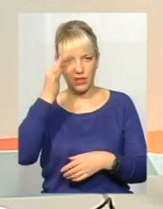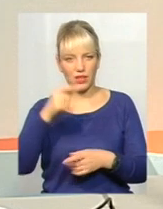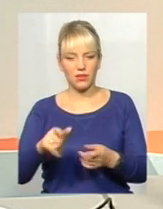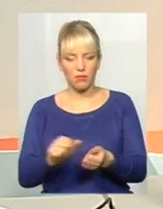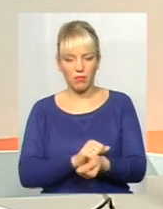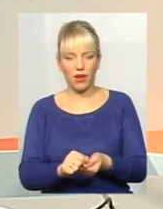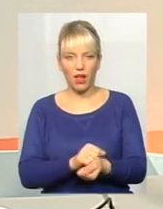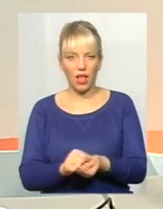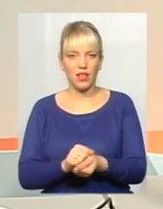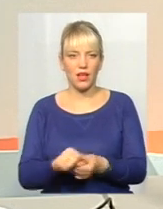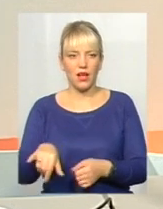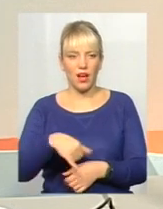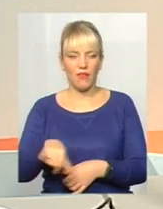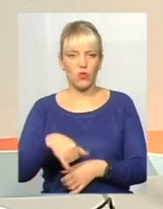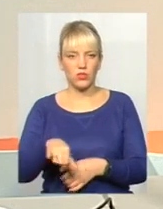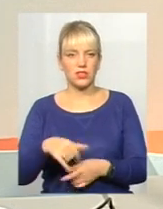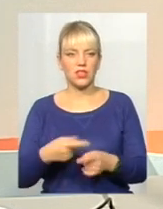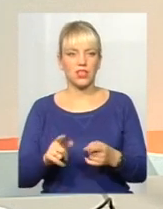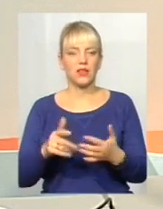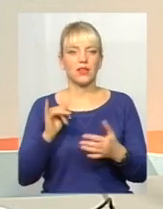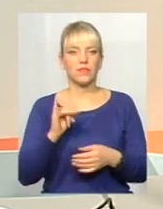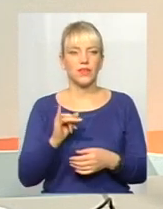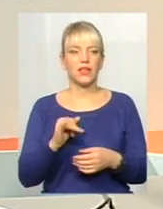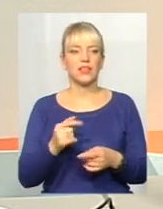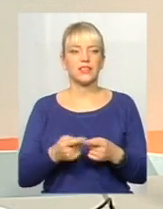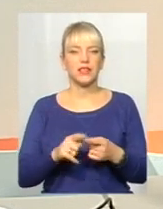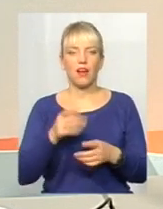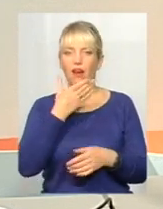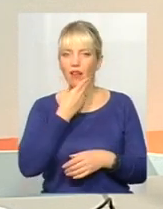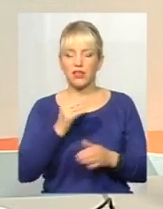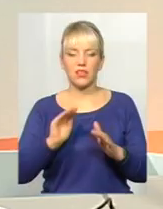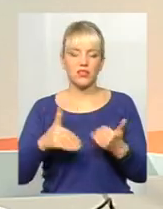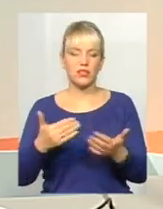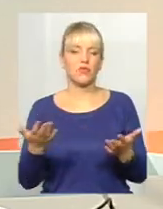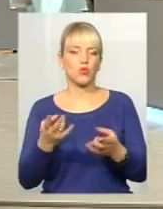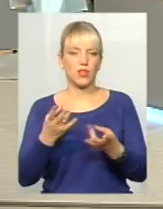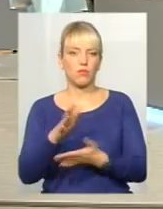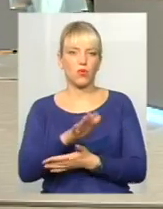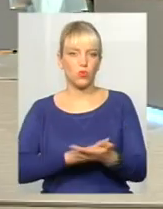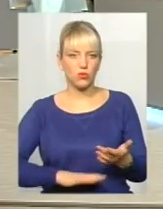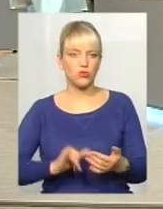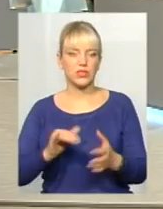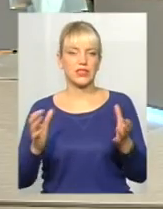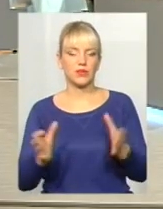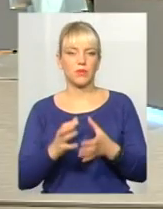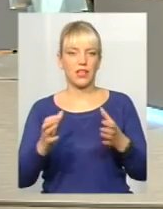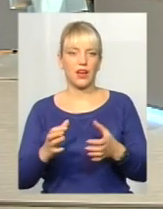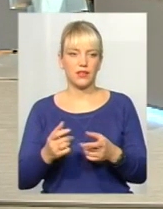пакетики, авоськи їх називали, там різні. Це гарна ініціатива, яку треба продовжувати і зберігати.